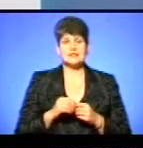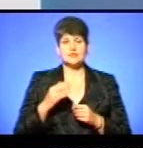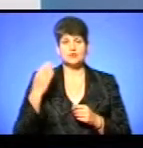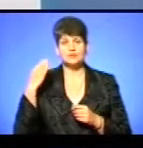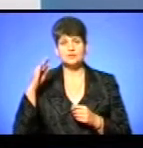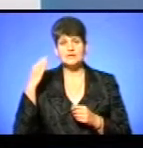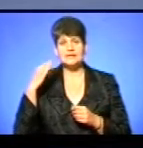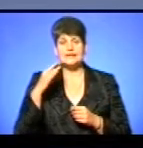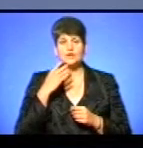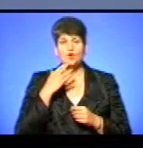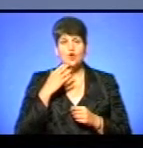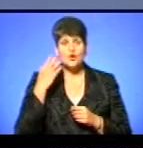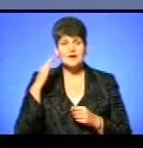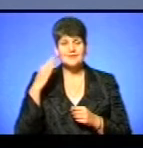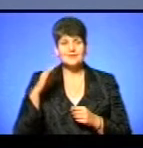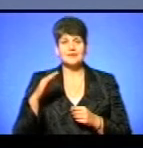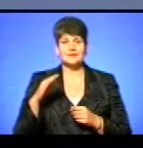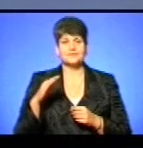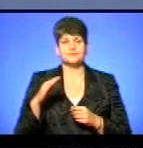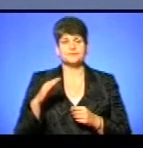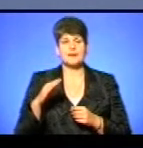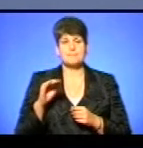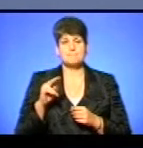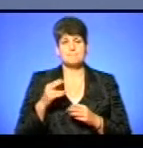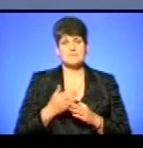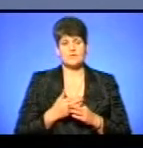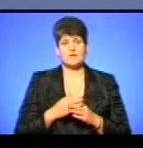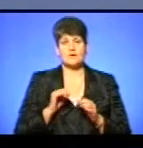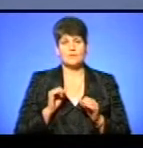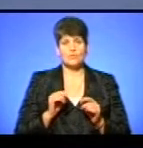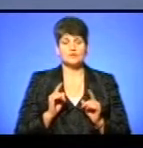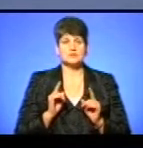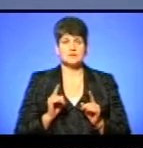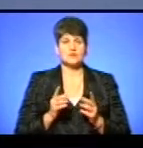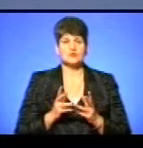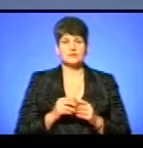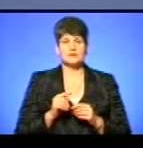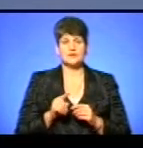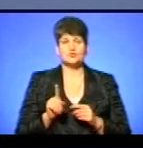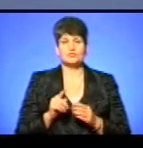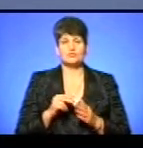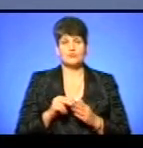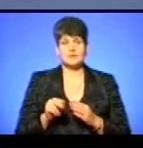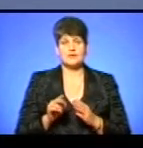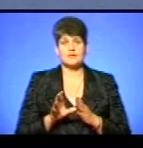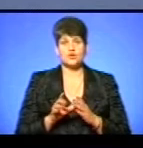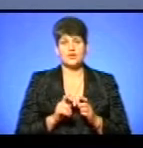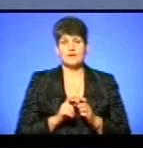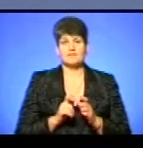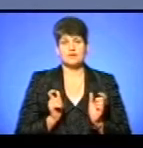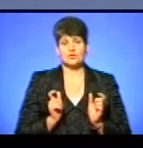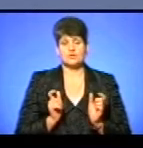Торнополі? Іногородній пільговик може розраховувати на те, щоб купити електронний квиток і